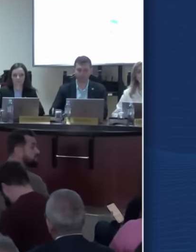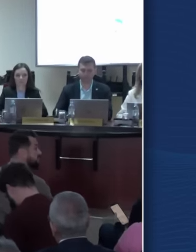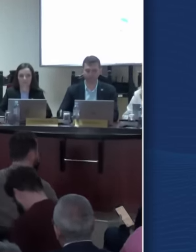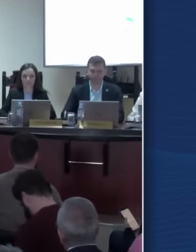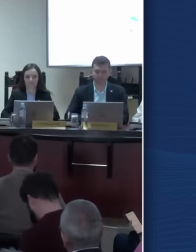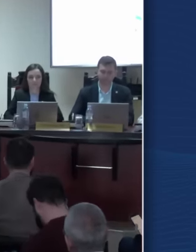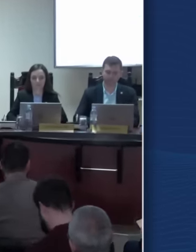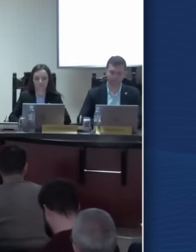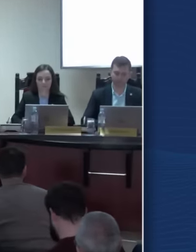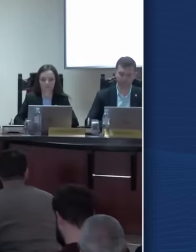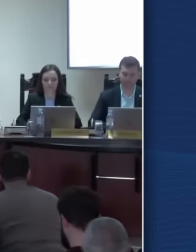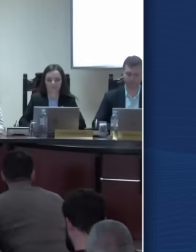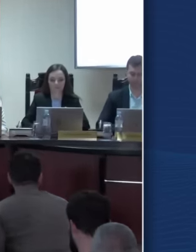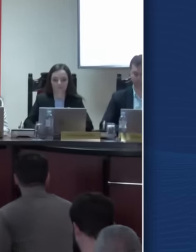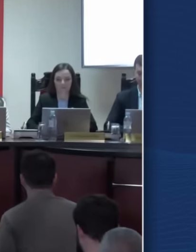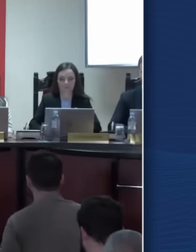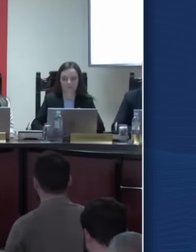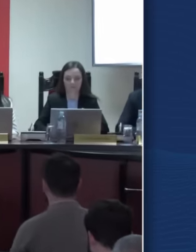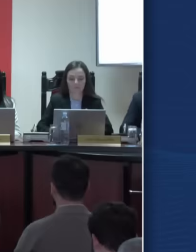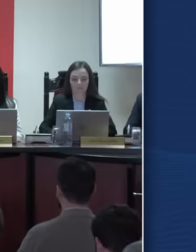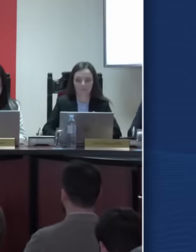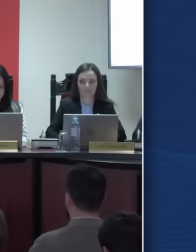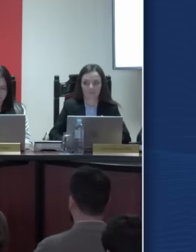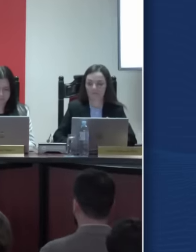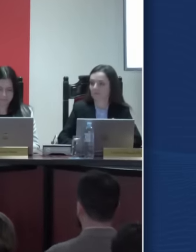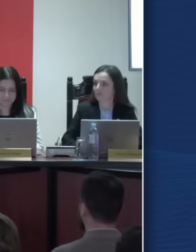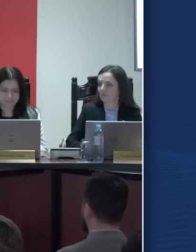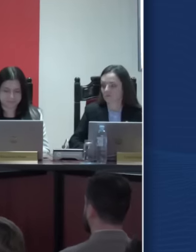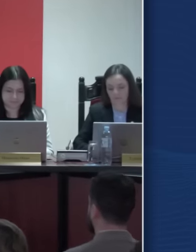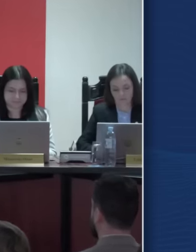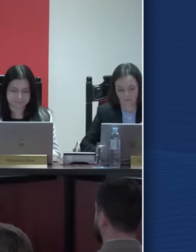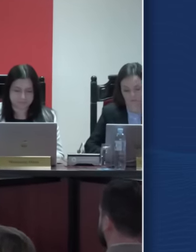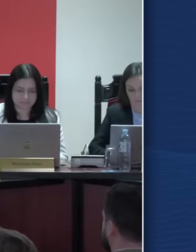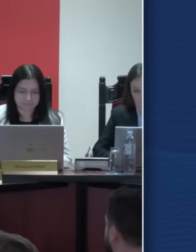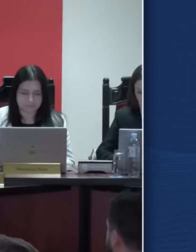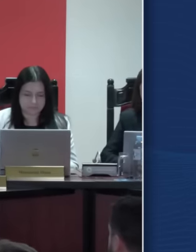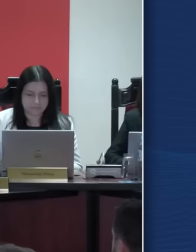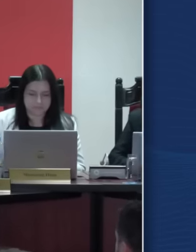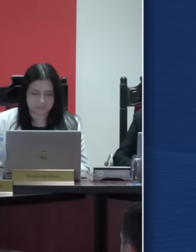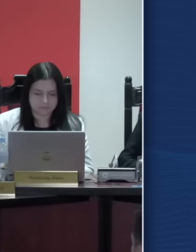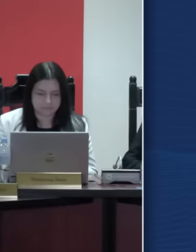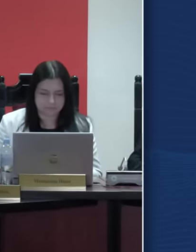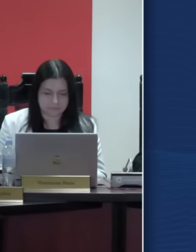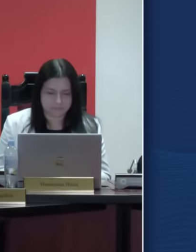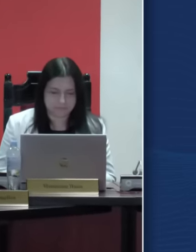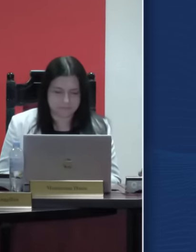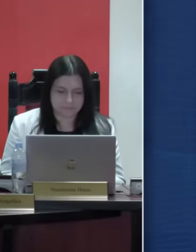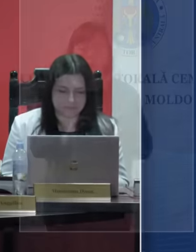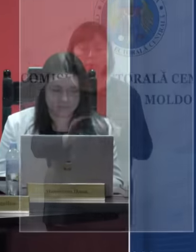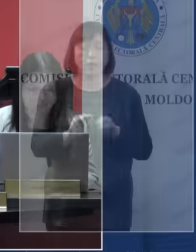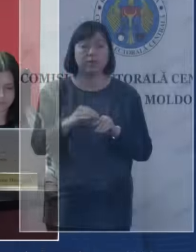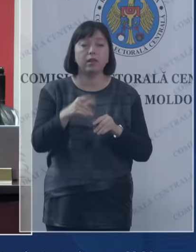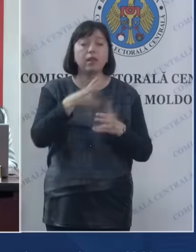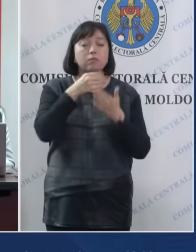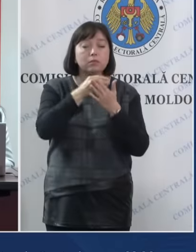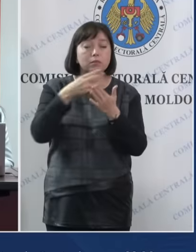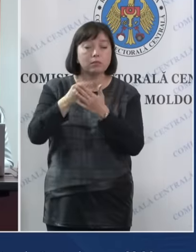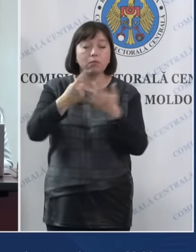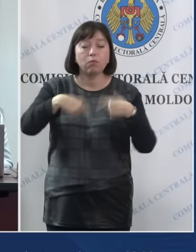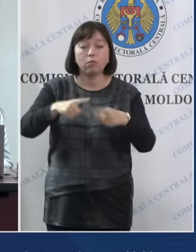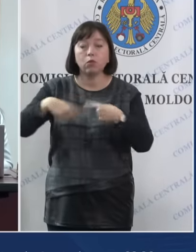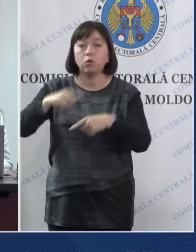Mulțumesc! Așa cum am anunțat, noi urmează să recepționăm procesele verbale de la birourile